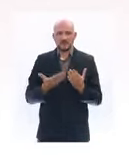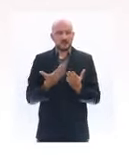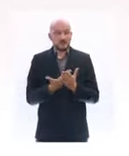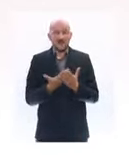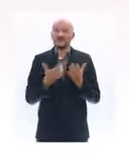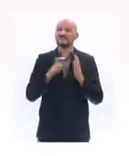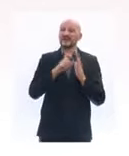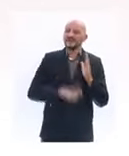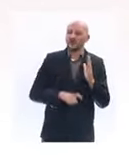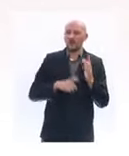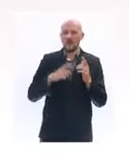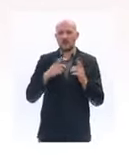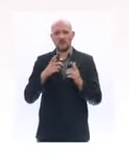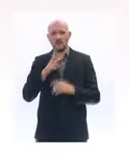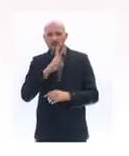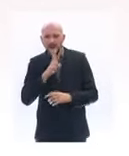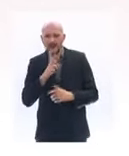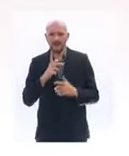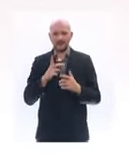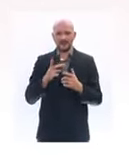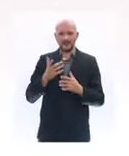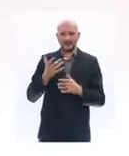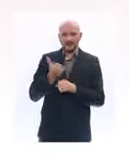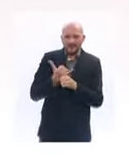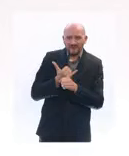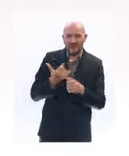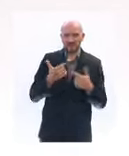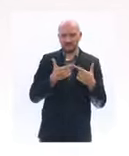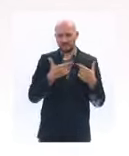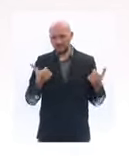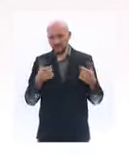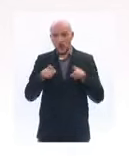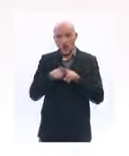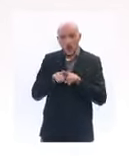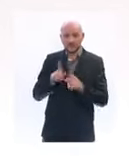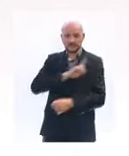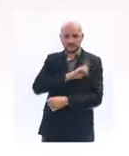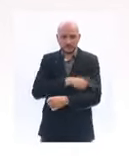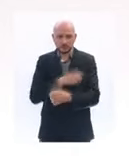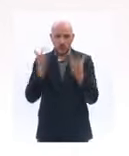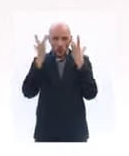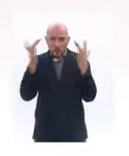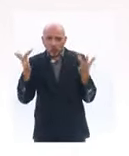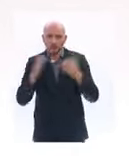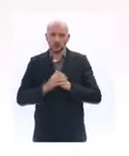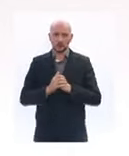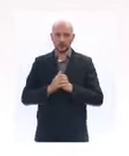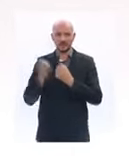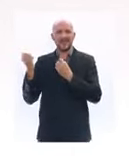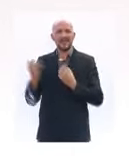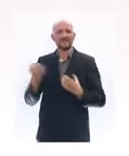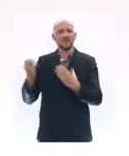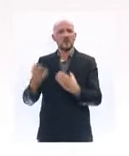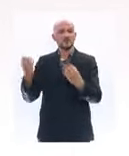cafés et de bars, tous les acteurs de l'économie, du sport, de la culture, de l'événementiel.